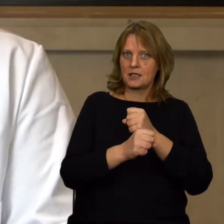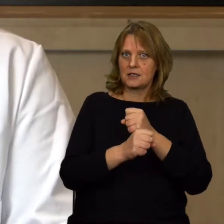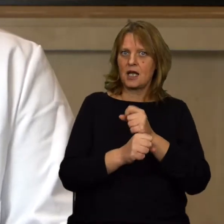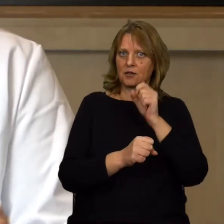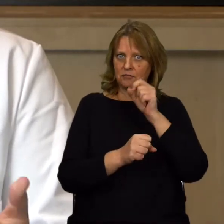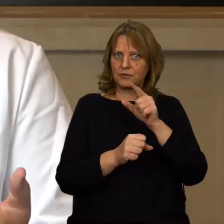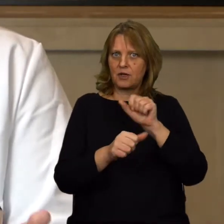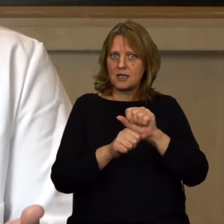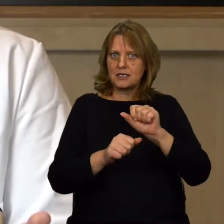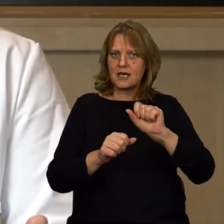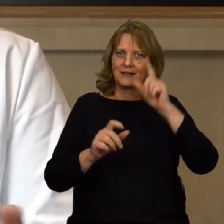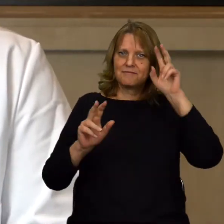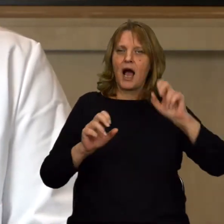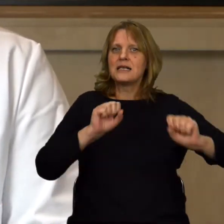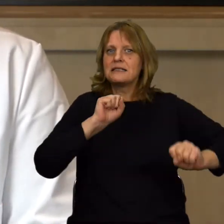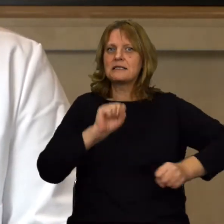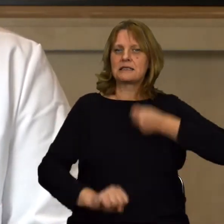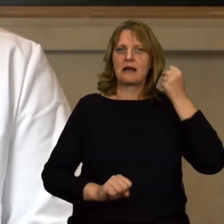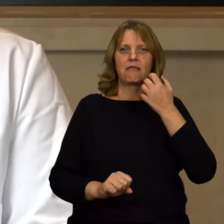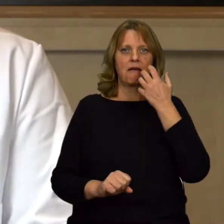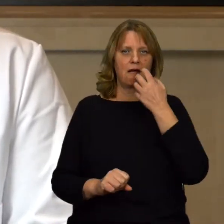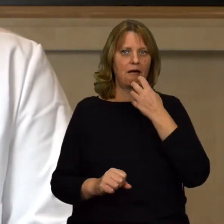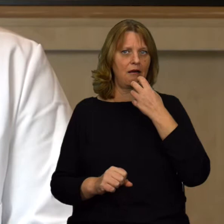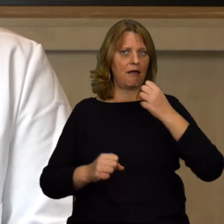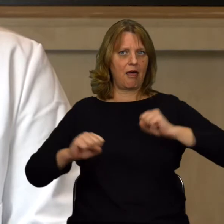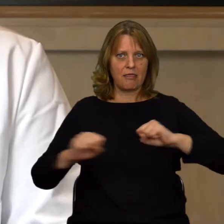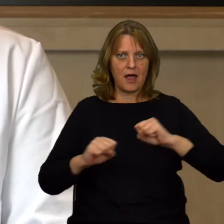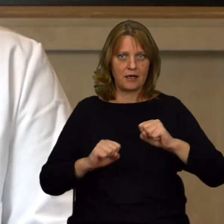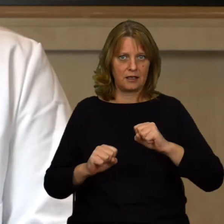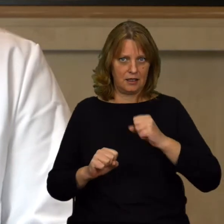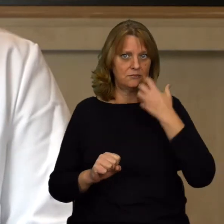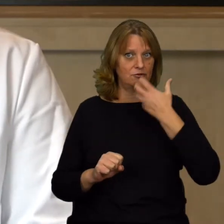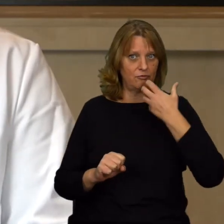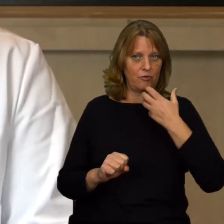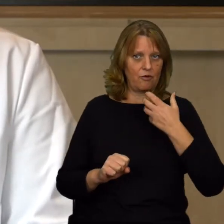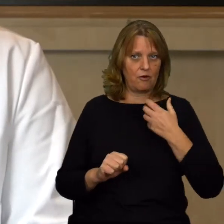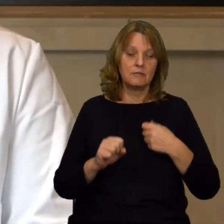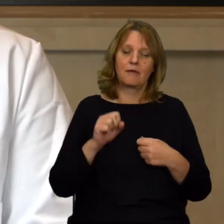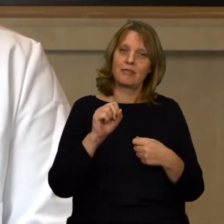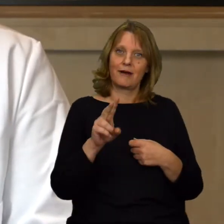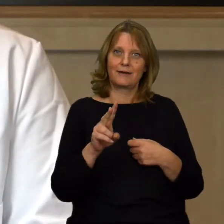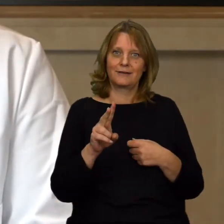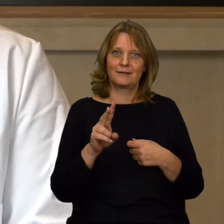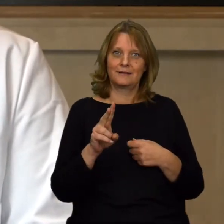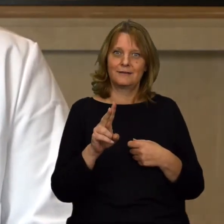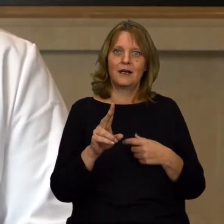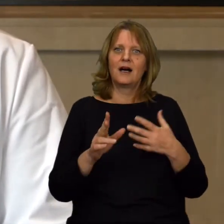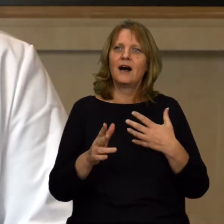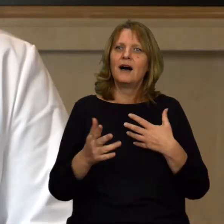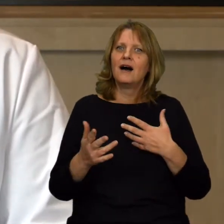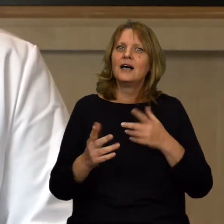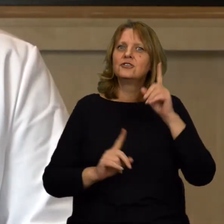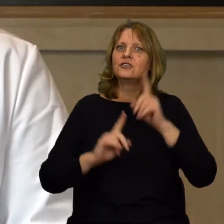wiązało się ze stratami energii na ciepło? Praktycznie tak. Nawet mówimy o